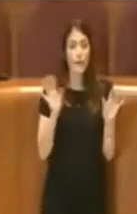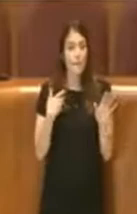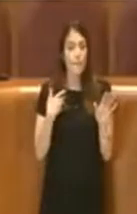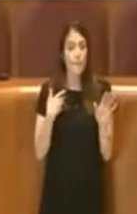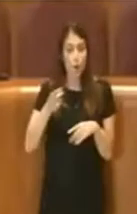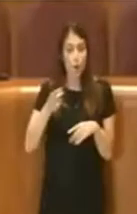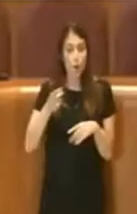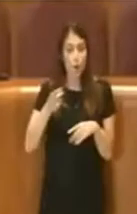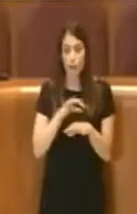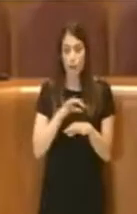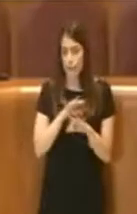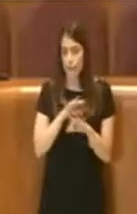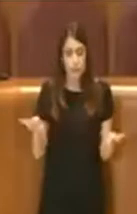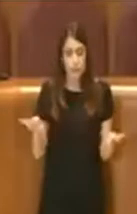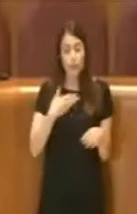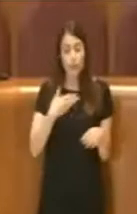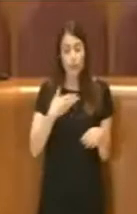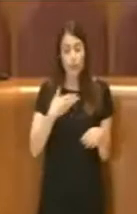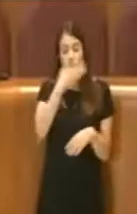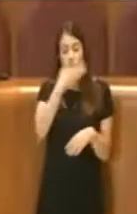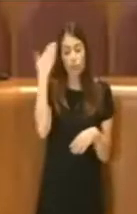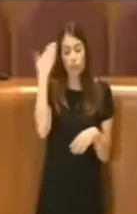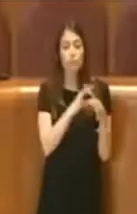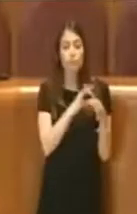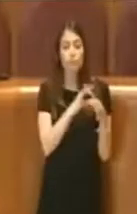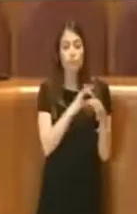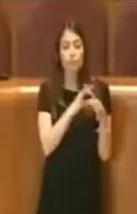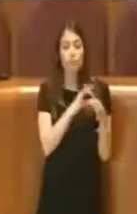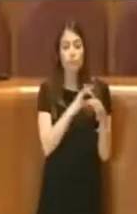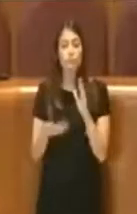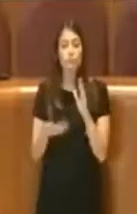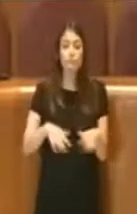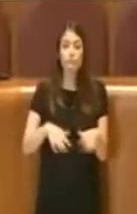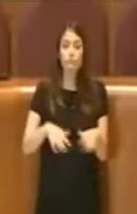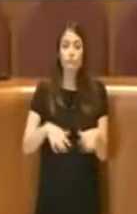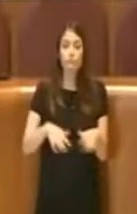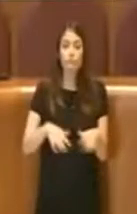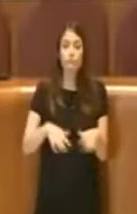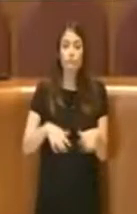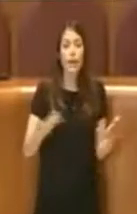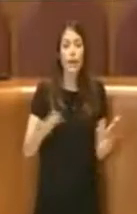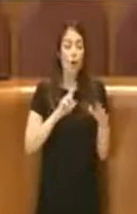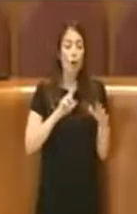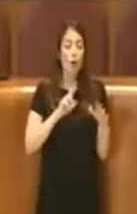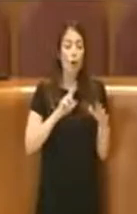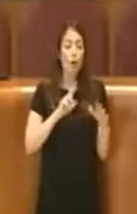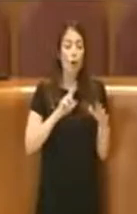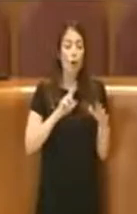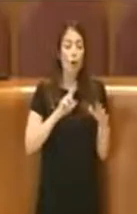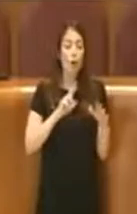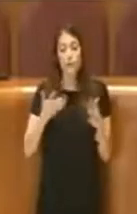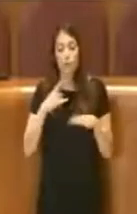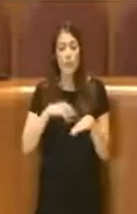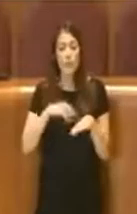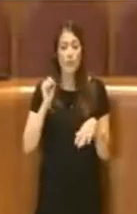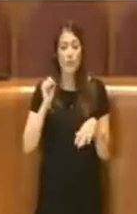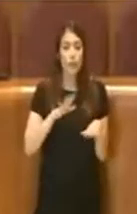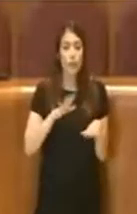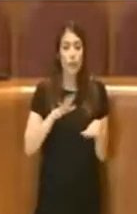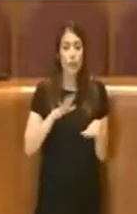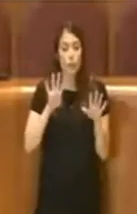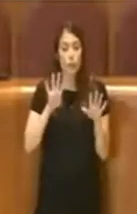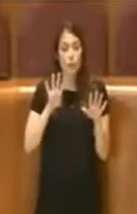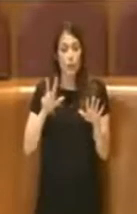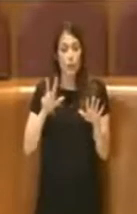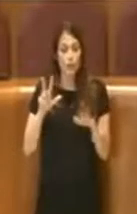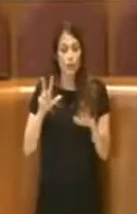coerenti e di collegamenti, lasciarono sul campo tra l'8 e il 10 settembre 1943 un numero